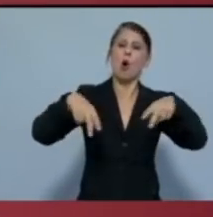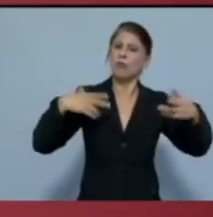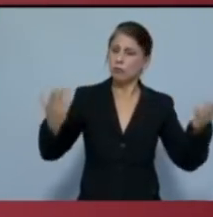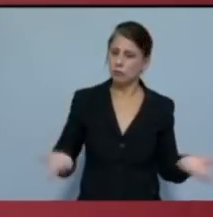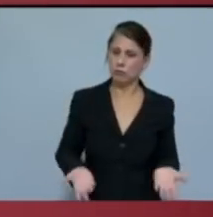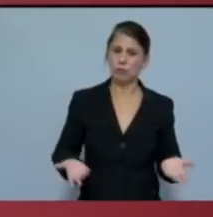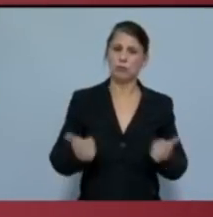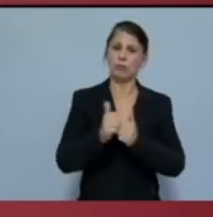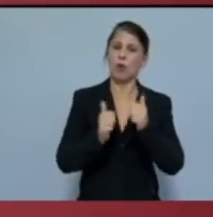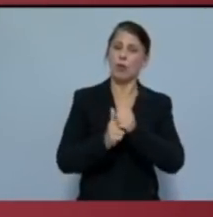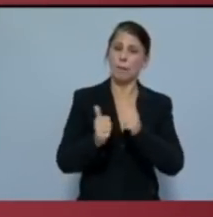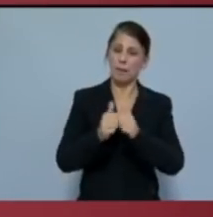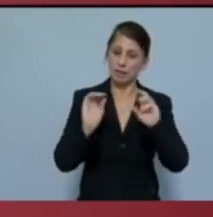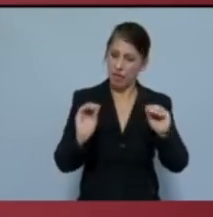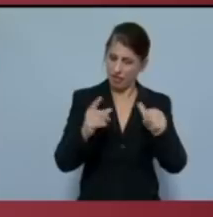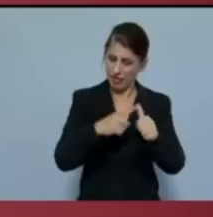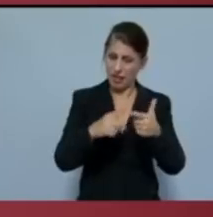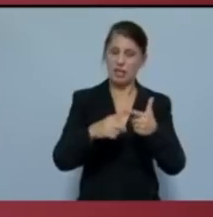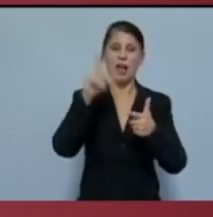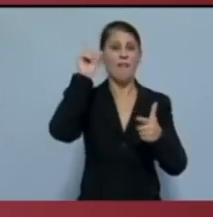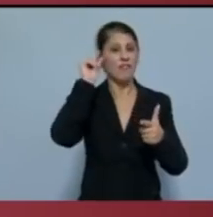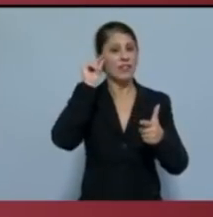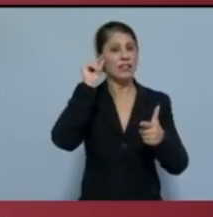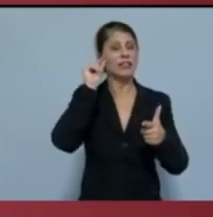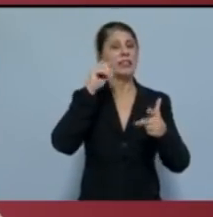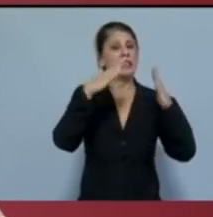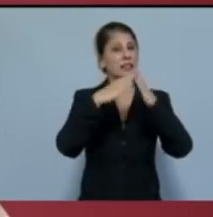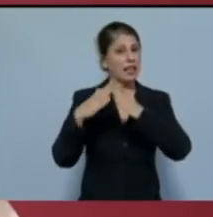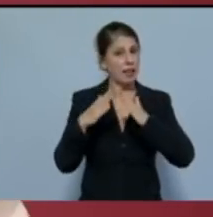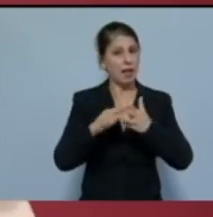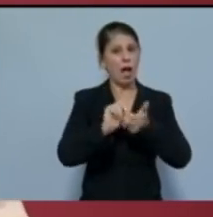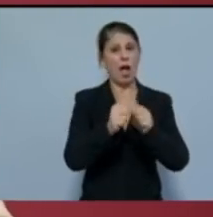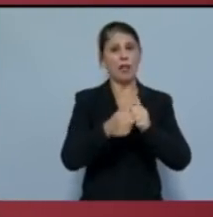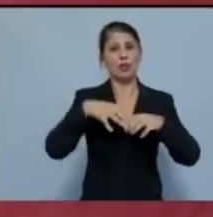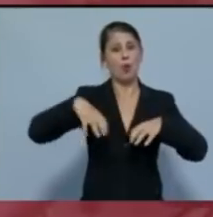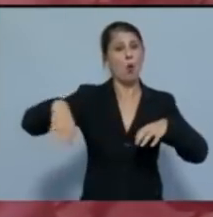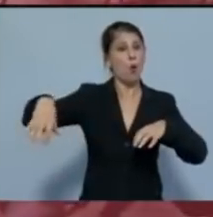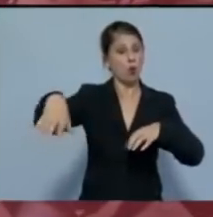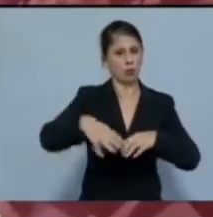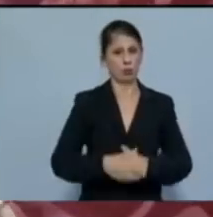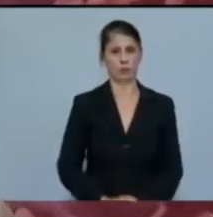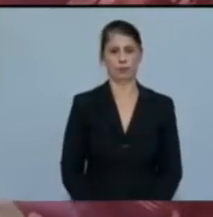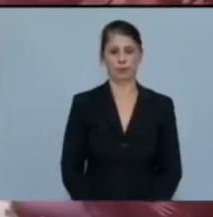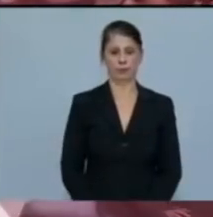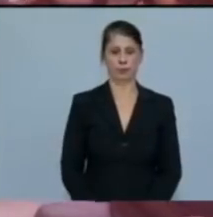όπως παιδείας, φοιτητικής στέγης, αθλητικών χώρων. Παρεμβάσεις για την